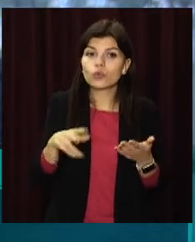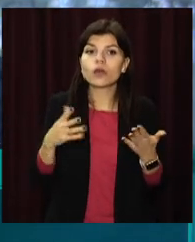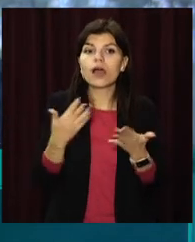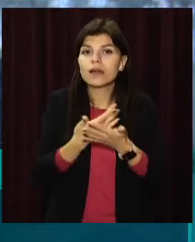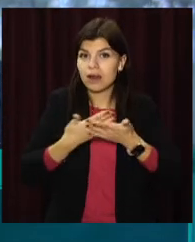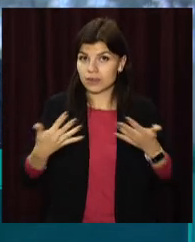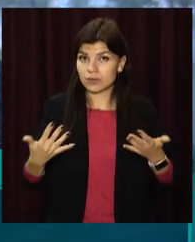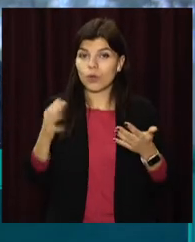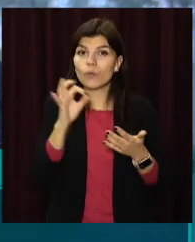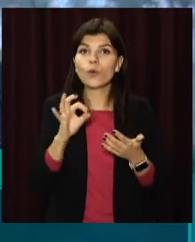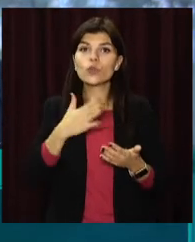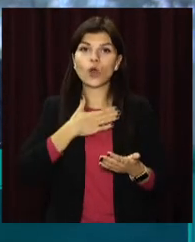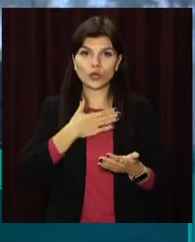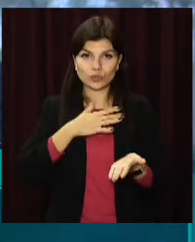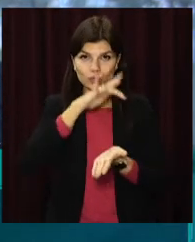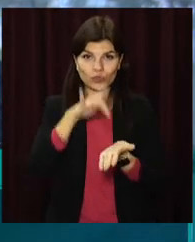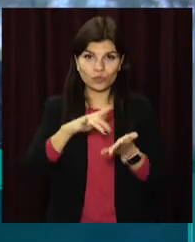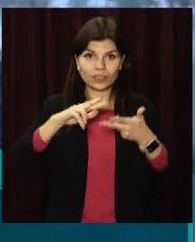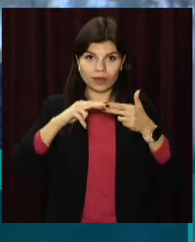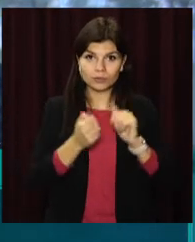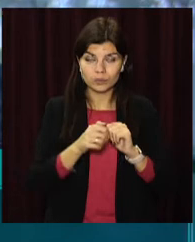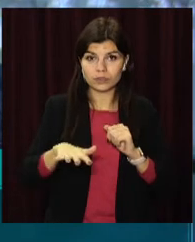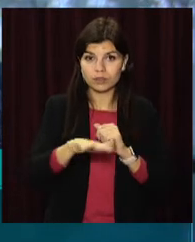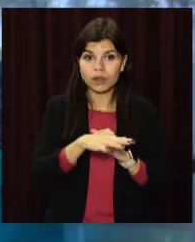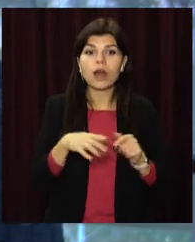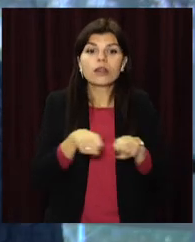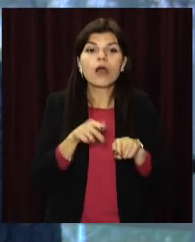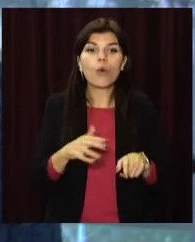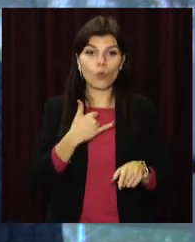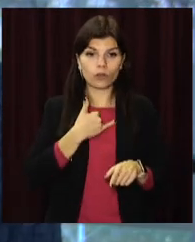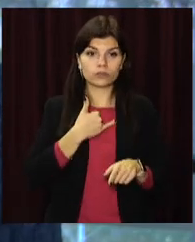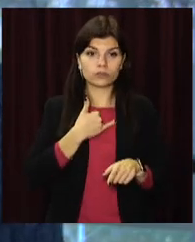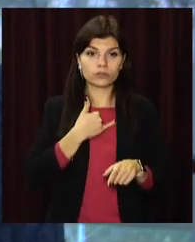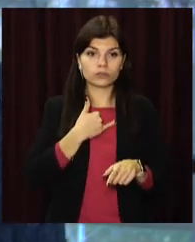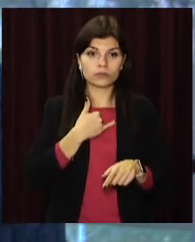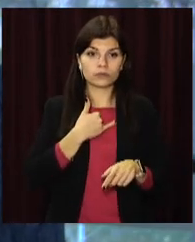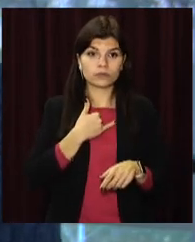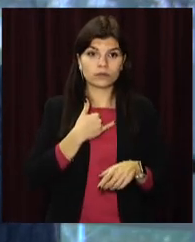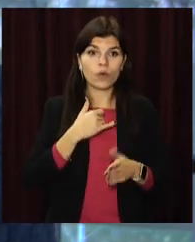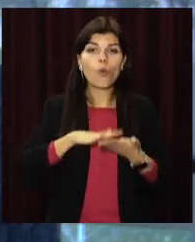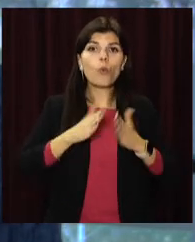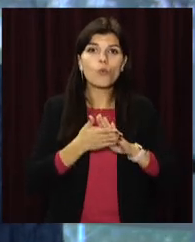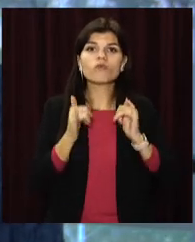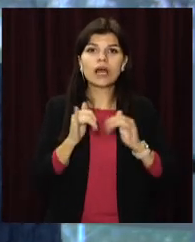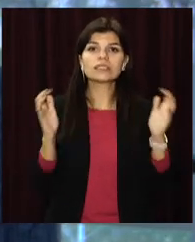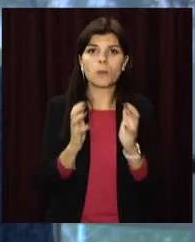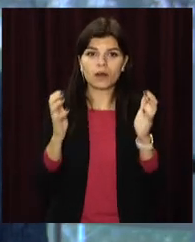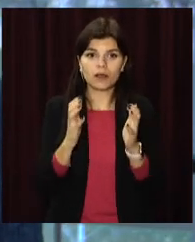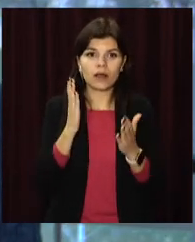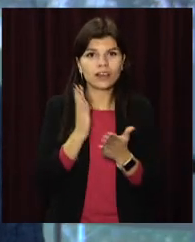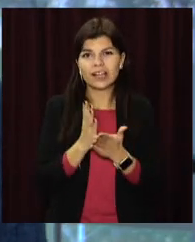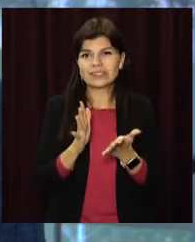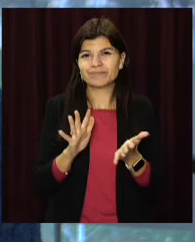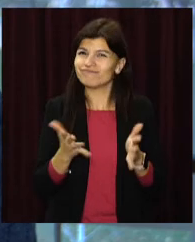літературу про наше місто. І так як у нас умови для зберігання є не дуже